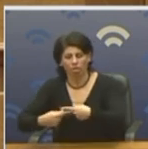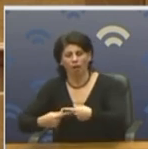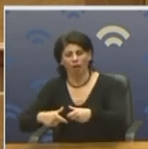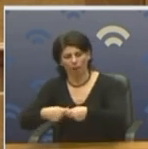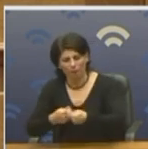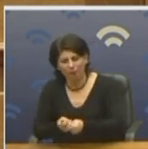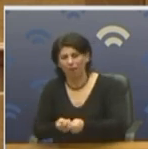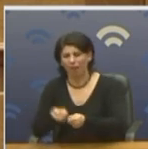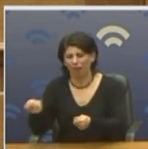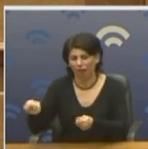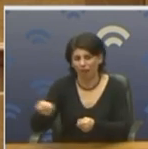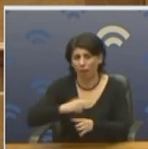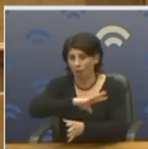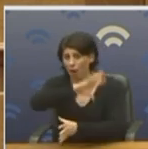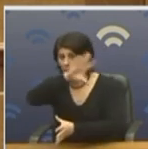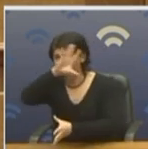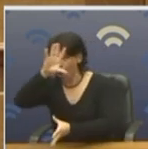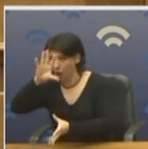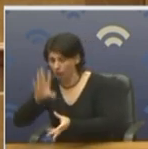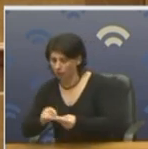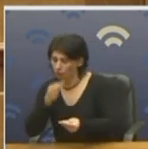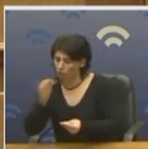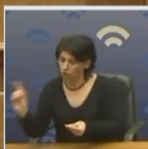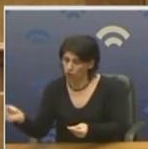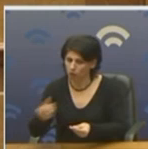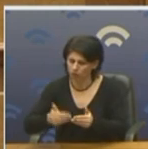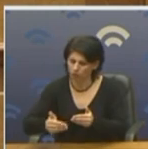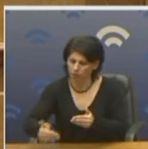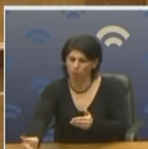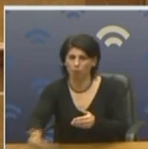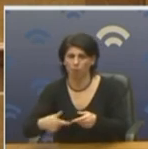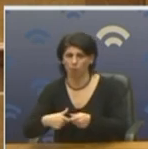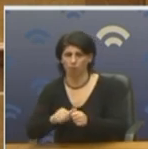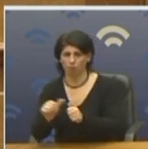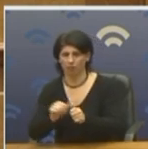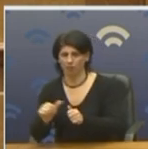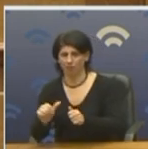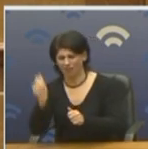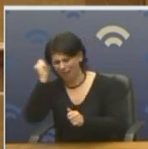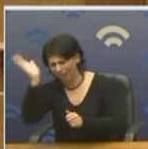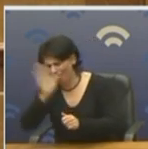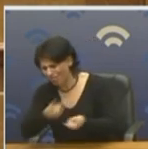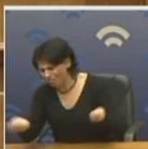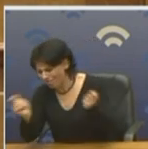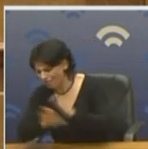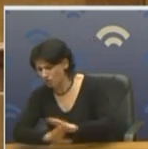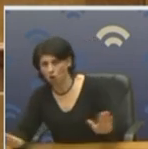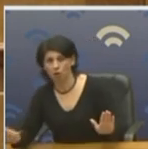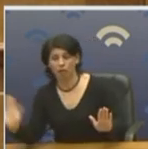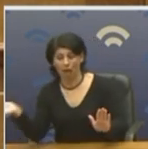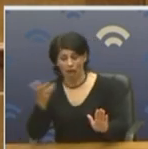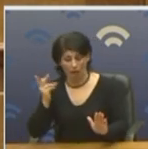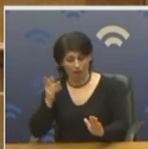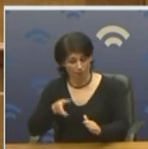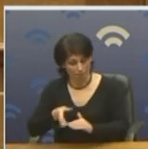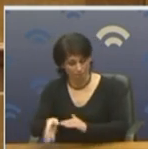τα χρέη, με όλα αυτά, και το λέω σε όλους σας, τους επόμενους μήνες. Είναι αδιανόητο, δηλαδή, εκτός αν πάτε σε εκλογές κατά